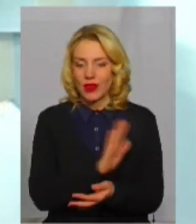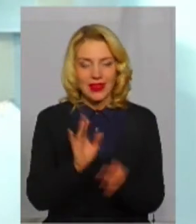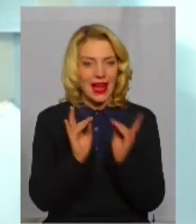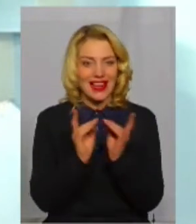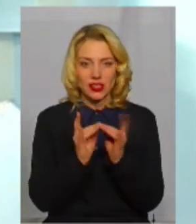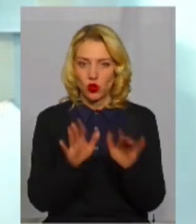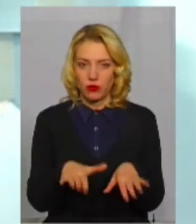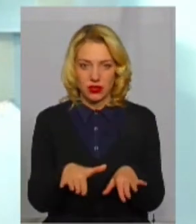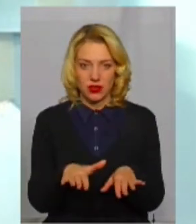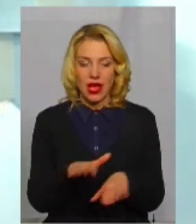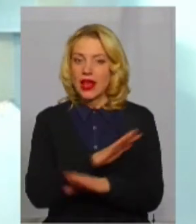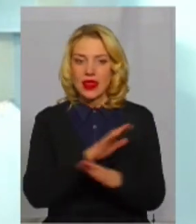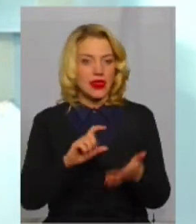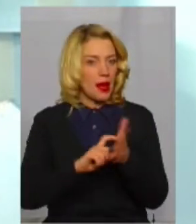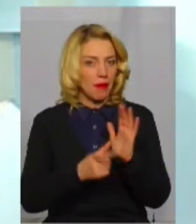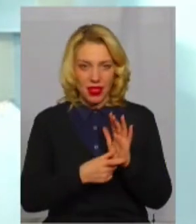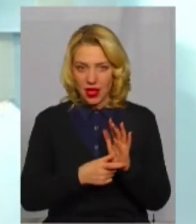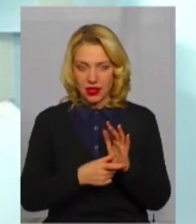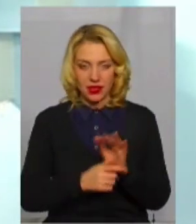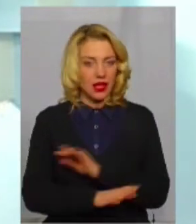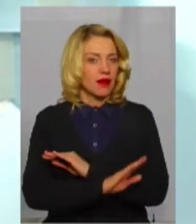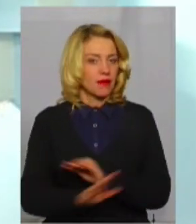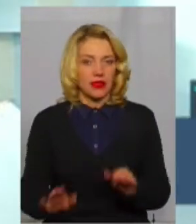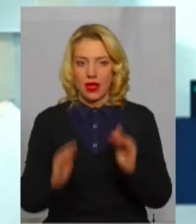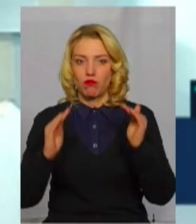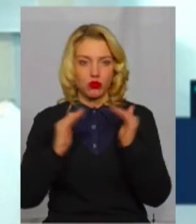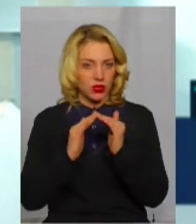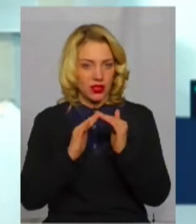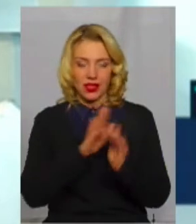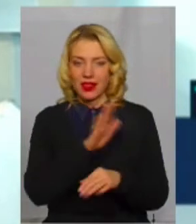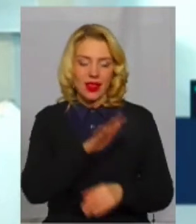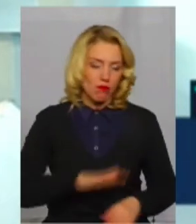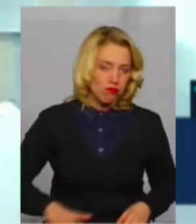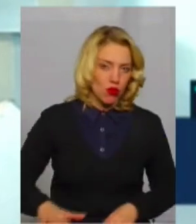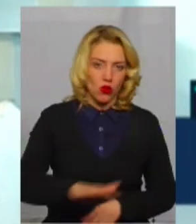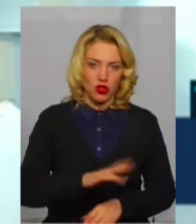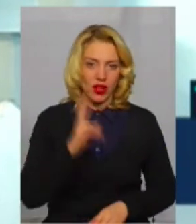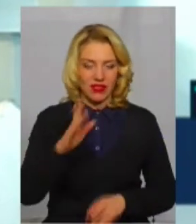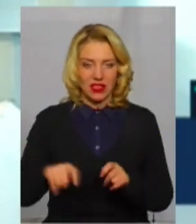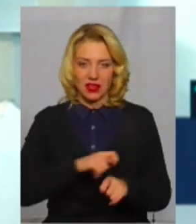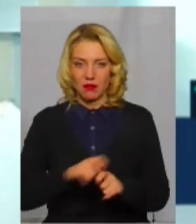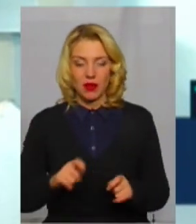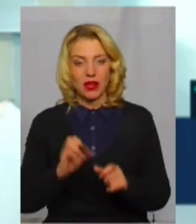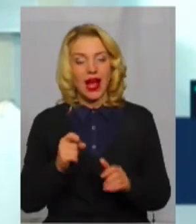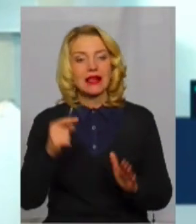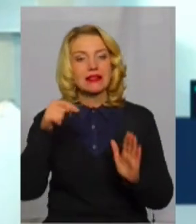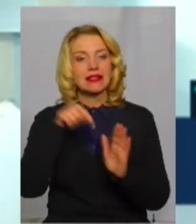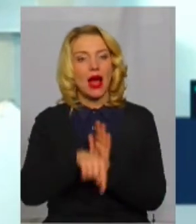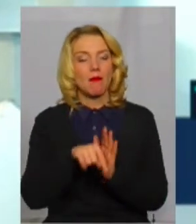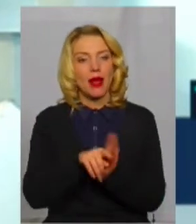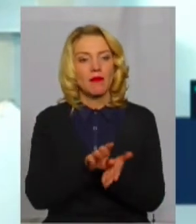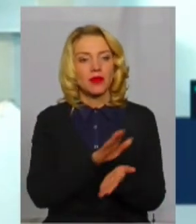не палати, не будинки, не площі, не квадратні метри, а саме послугу.